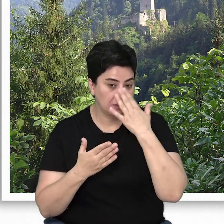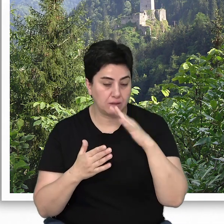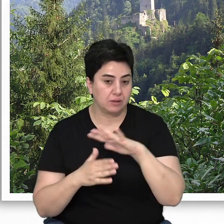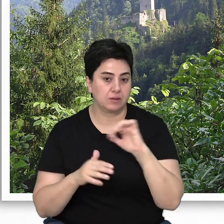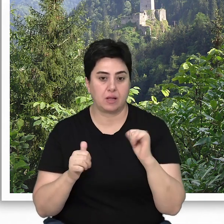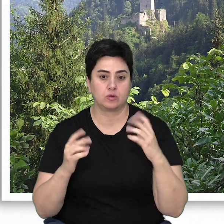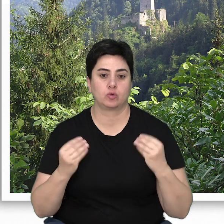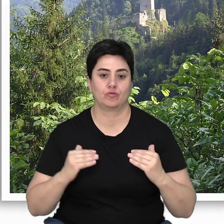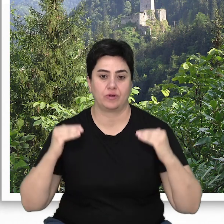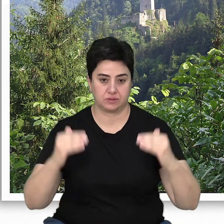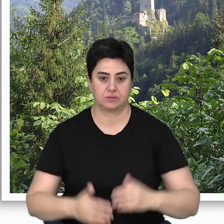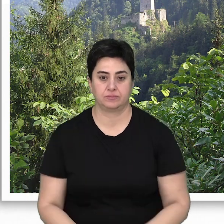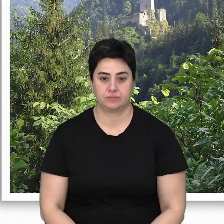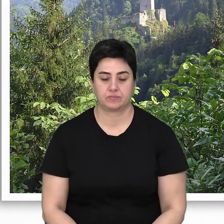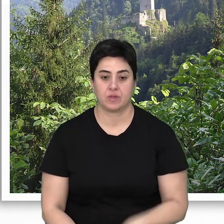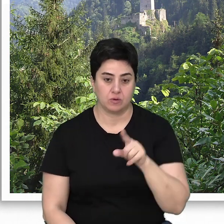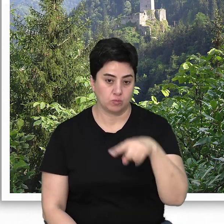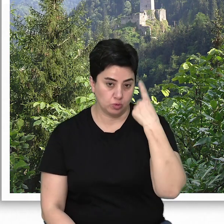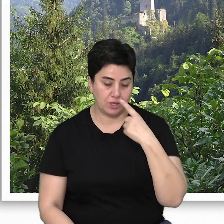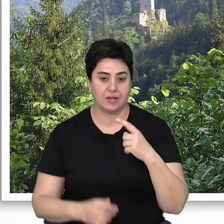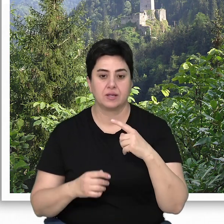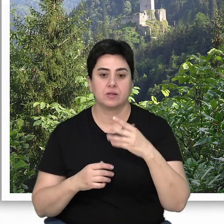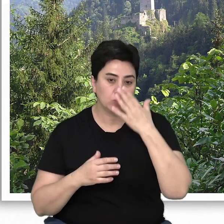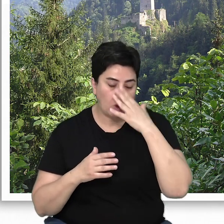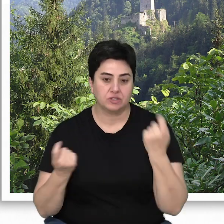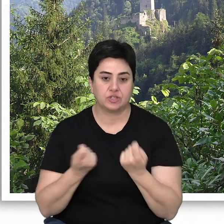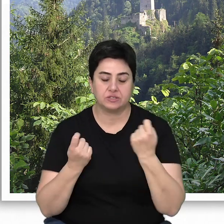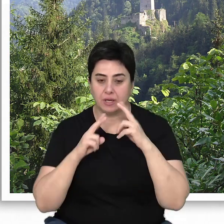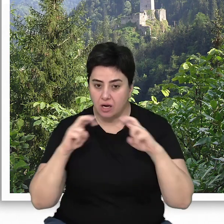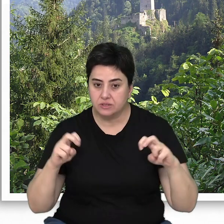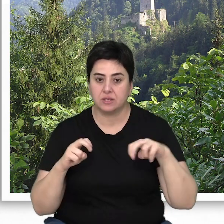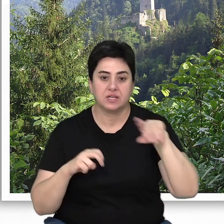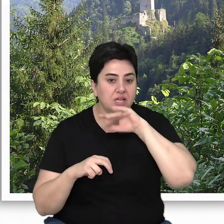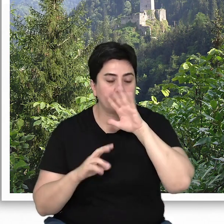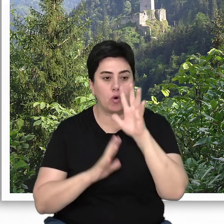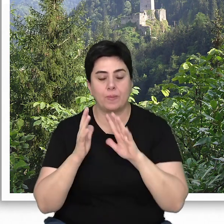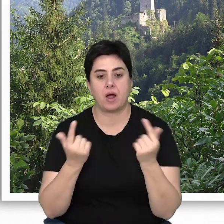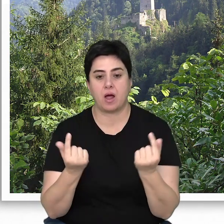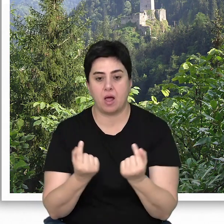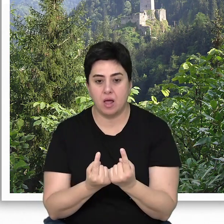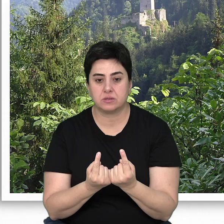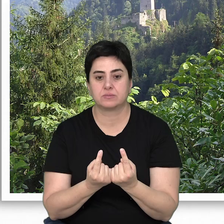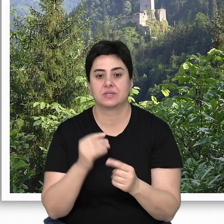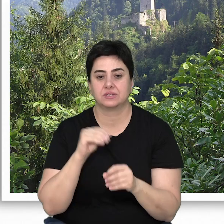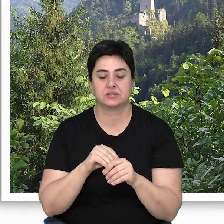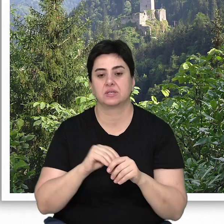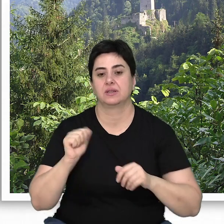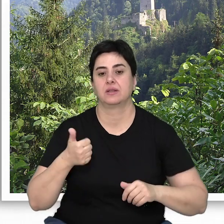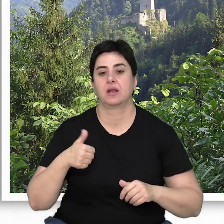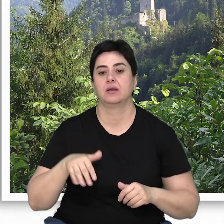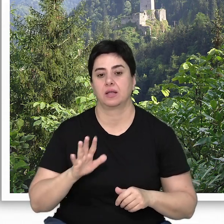estetik değerleri çok yüksektir. Bu nedenle ekologlar bir bölgede yaşlı ormanların payının azaltılmasını,